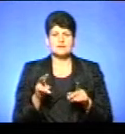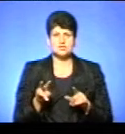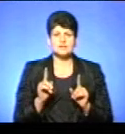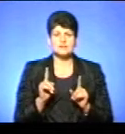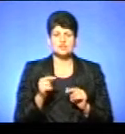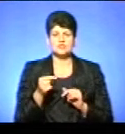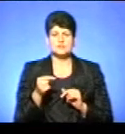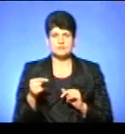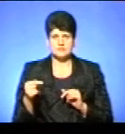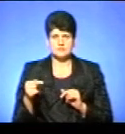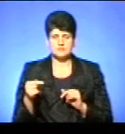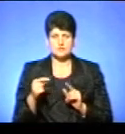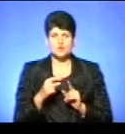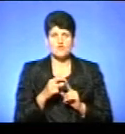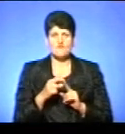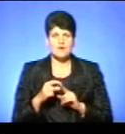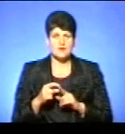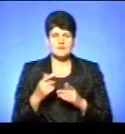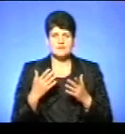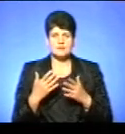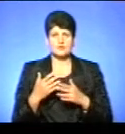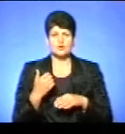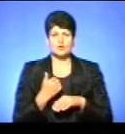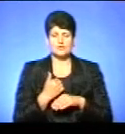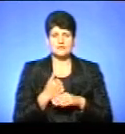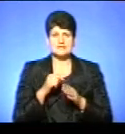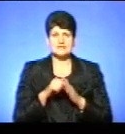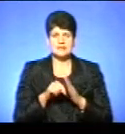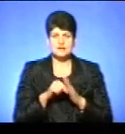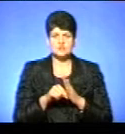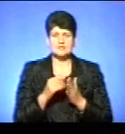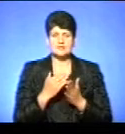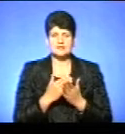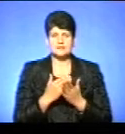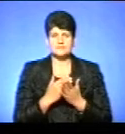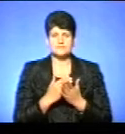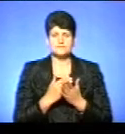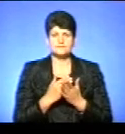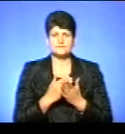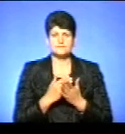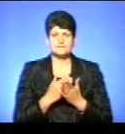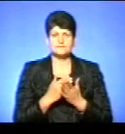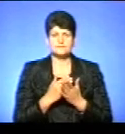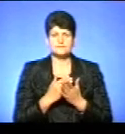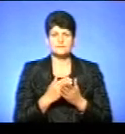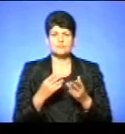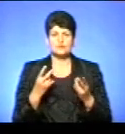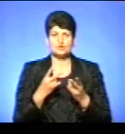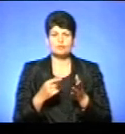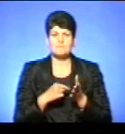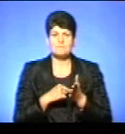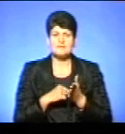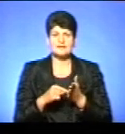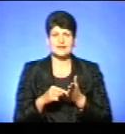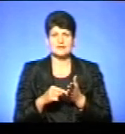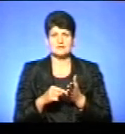дефіс все-таки слова, які, основне лексичне значення яких все-таки потребує підкреслення